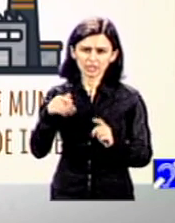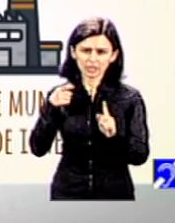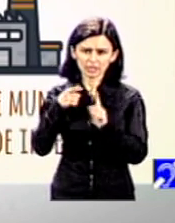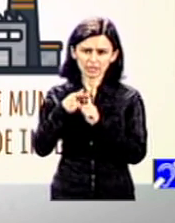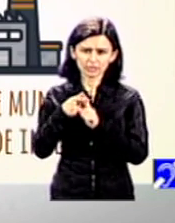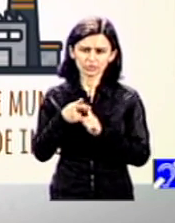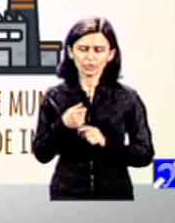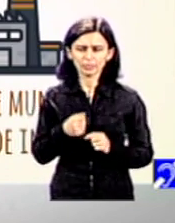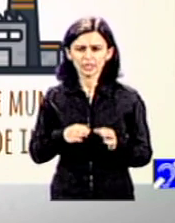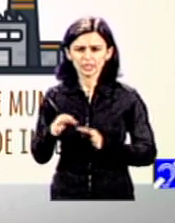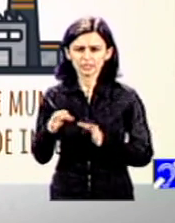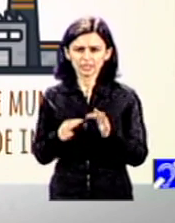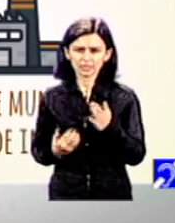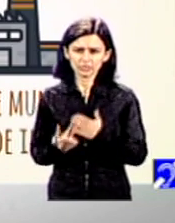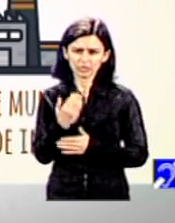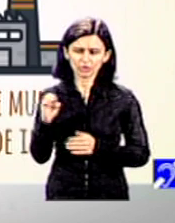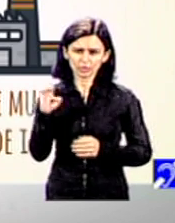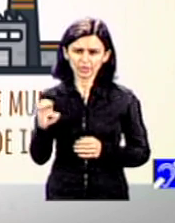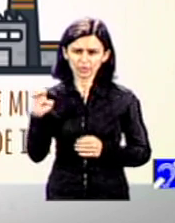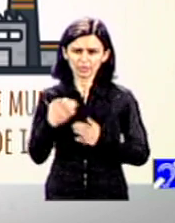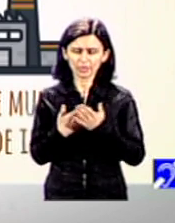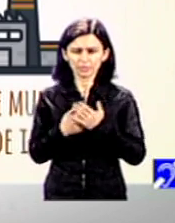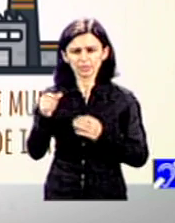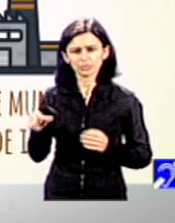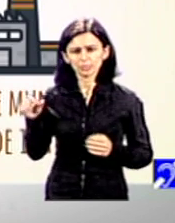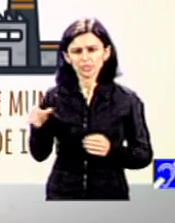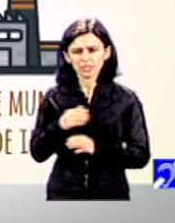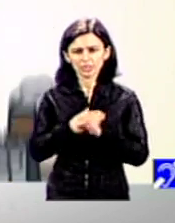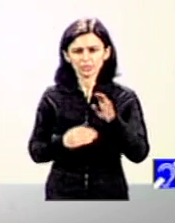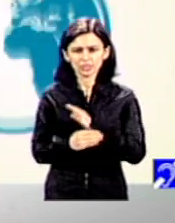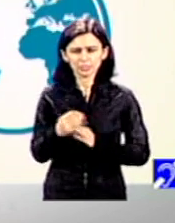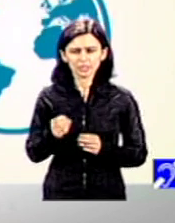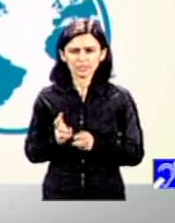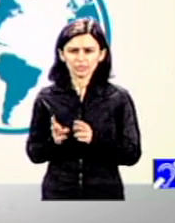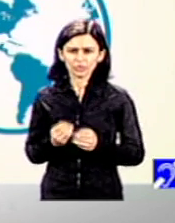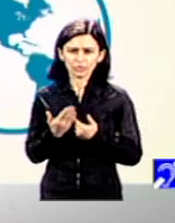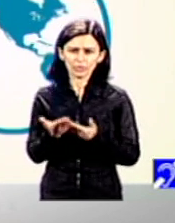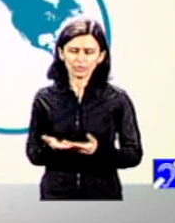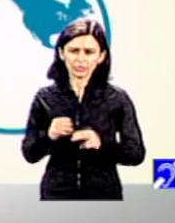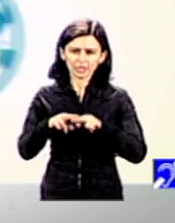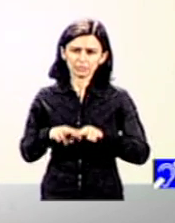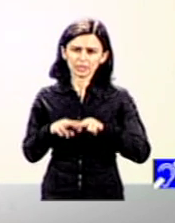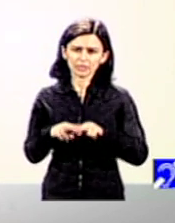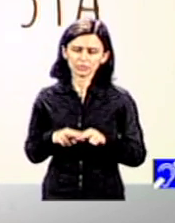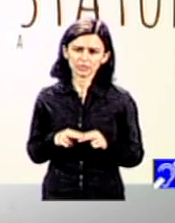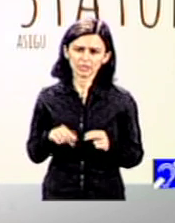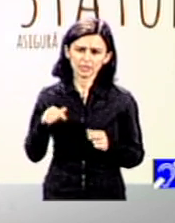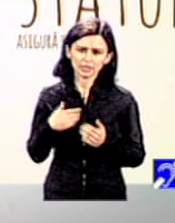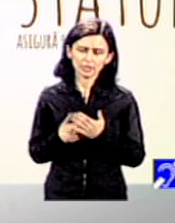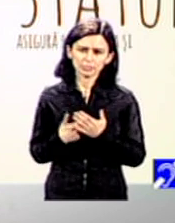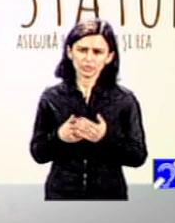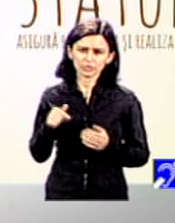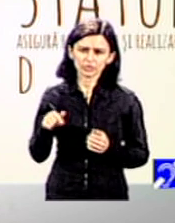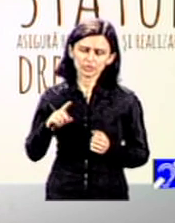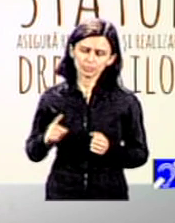noua strategie europeană pentru persoanele cu dizabilități și modul în care alocăm resurse pentru acces și oportunitate. Asta este